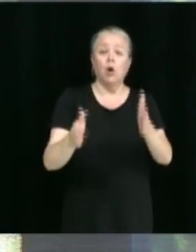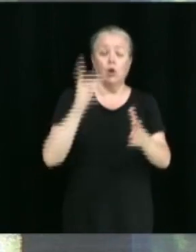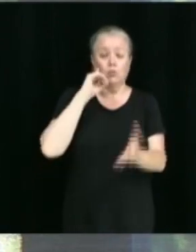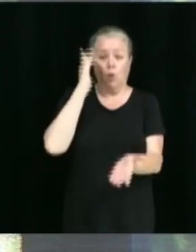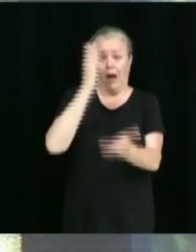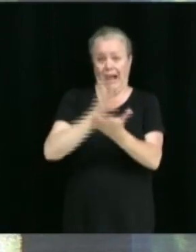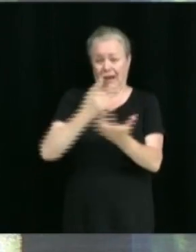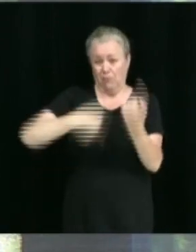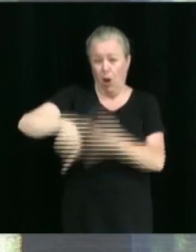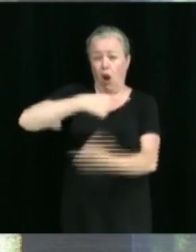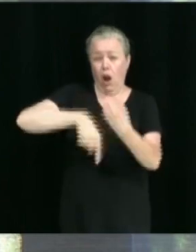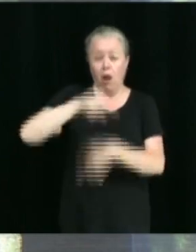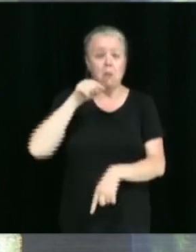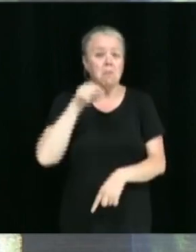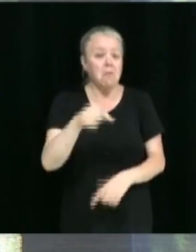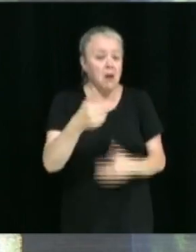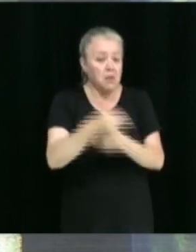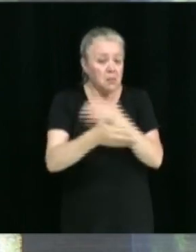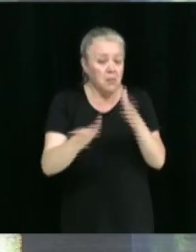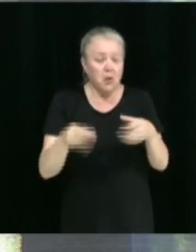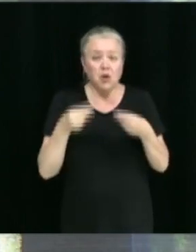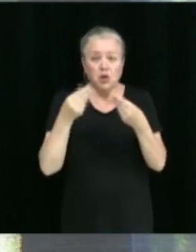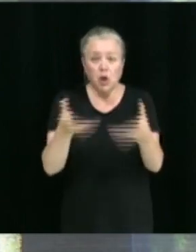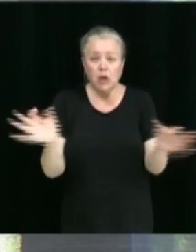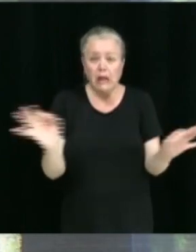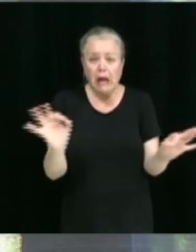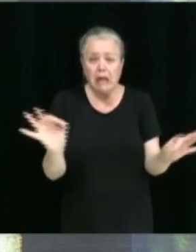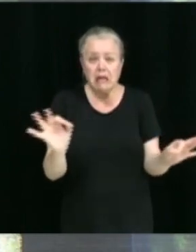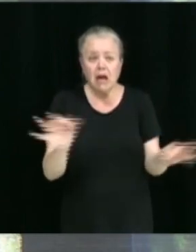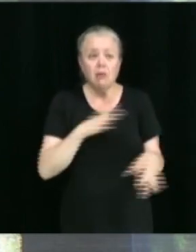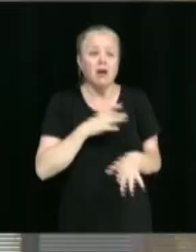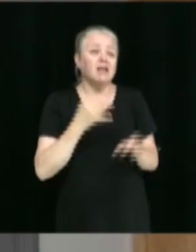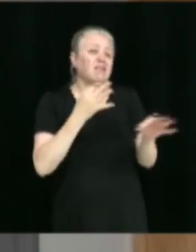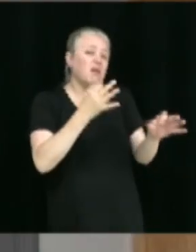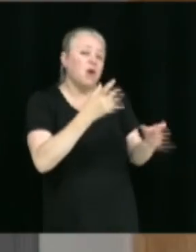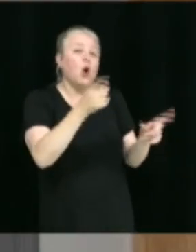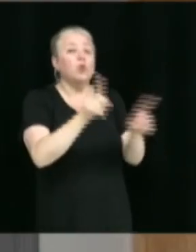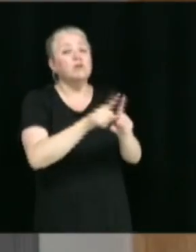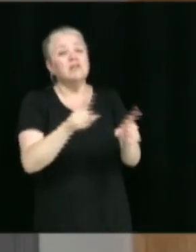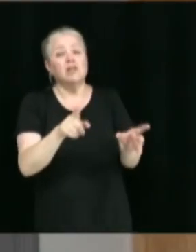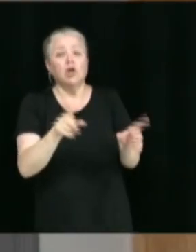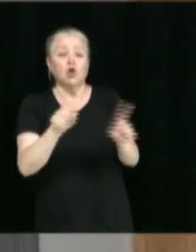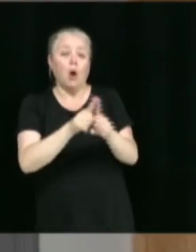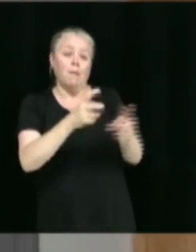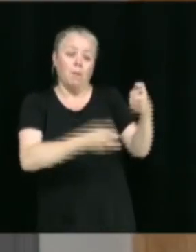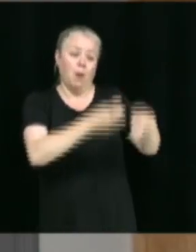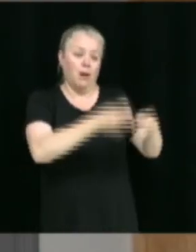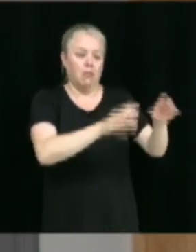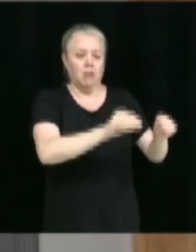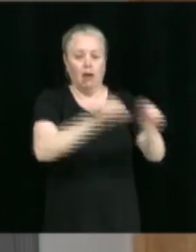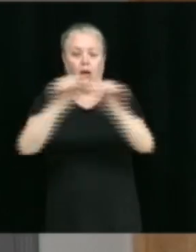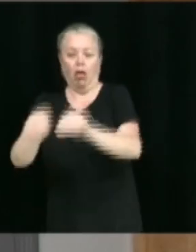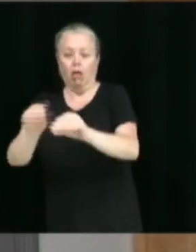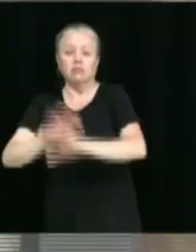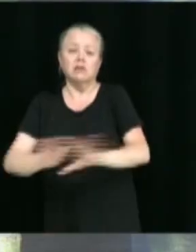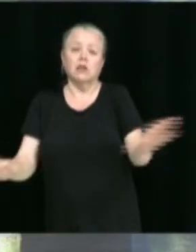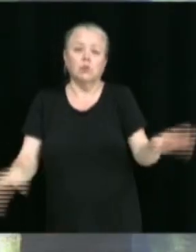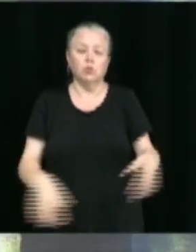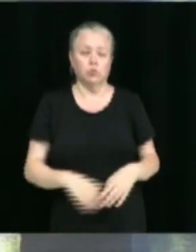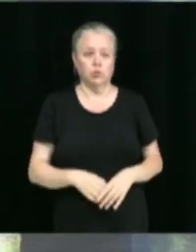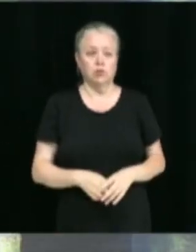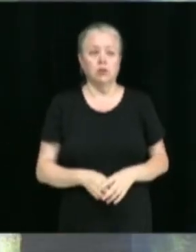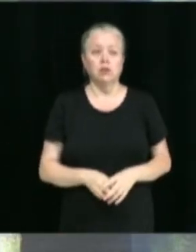secteur-là, là. Je comprends que ça n'a pas porté fruit, ou du moins, ça l'a fait partiellement. fait juste déplacer le problème. Mais on va regarder avec la Sûreté du Québec